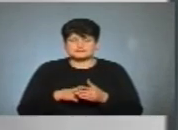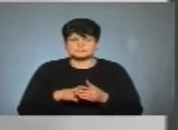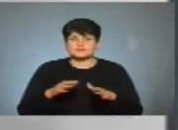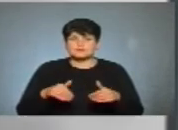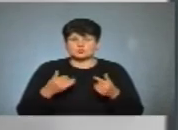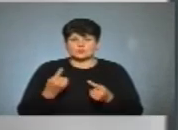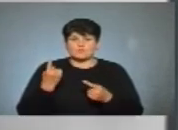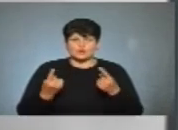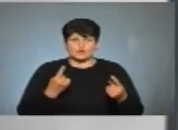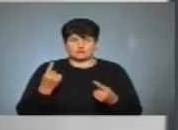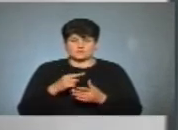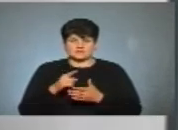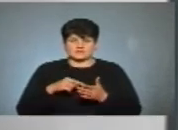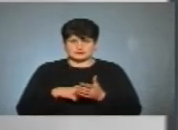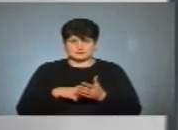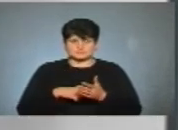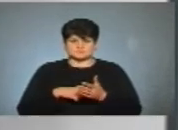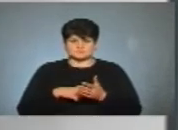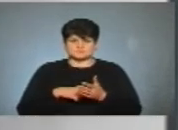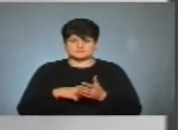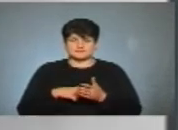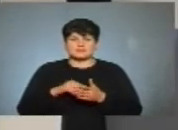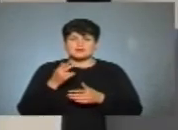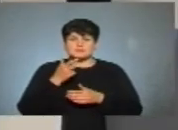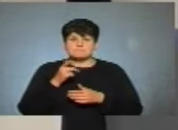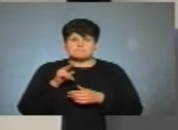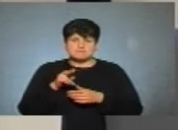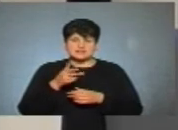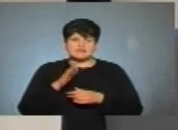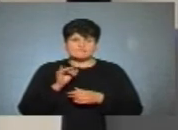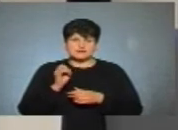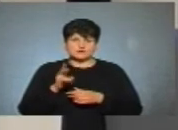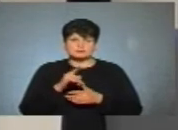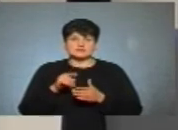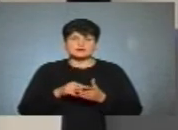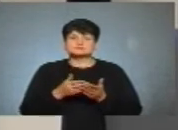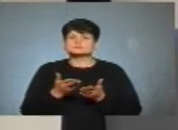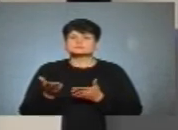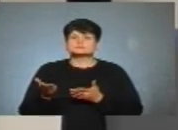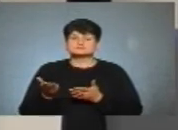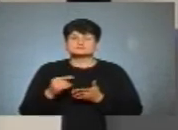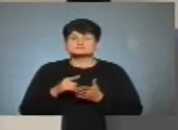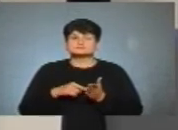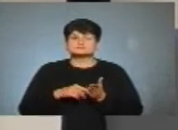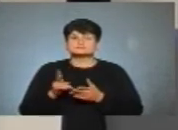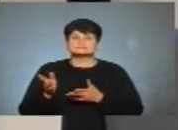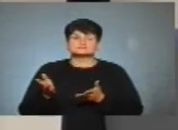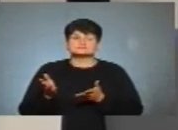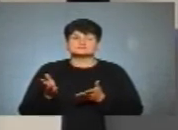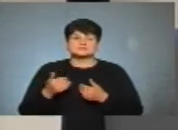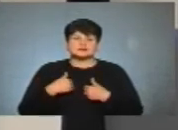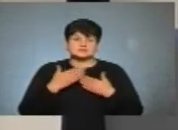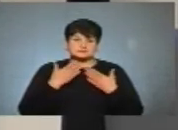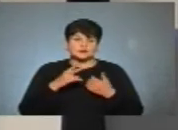пропоную поставити питання по одному. Пане Вікторе, кому ви хочете поставити питання з ваших опонентів? Я